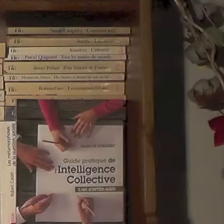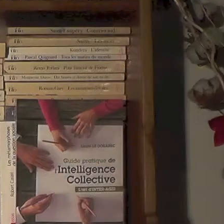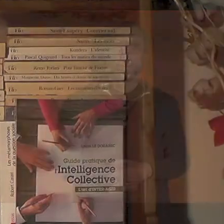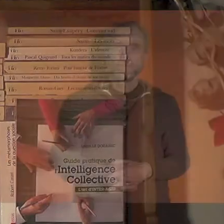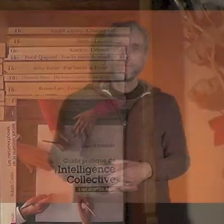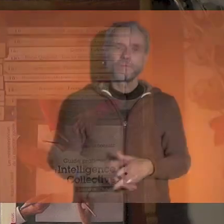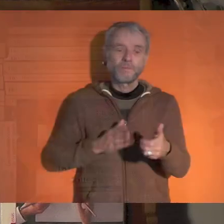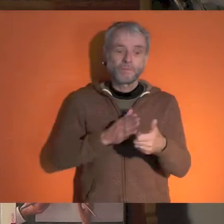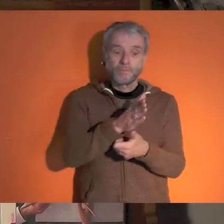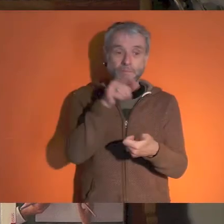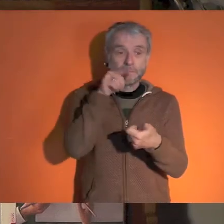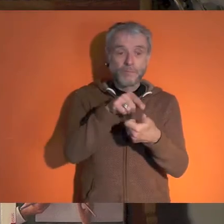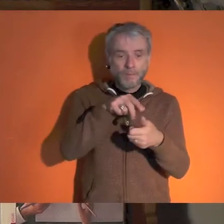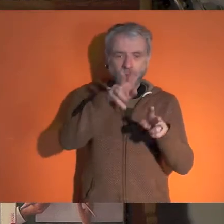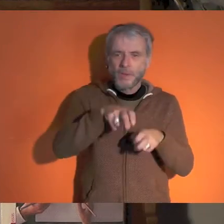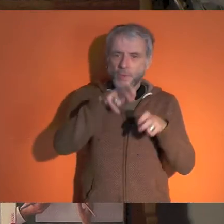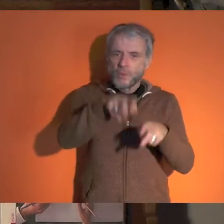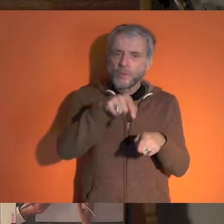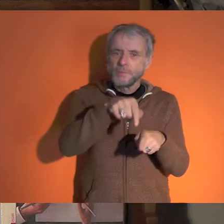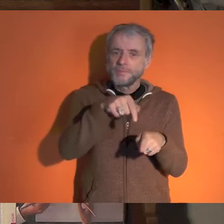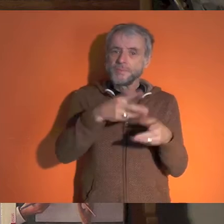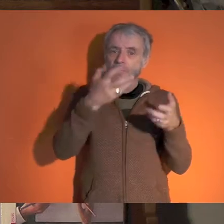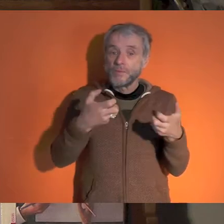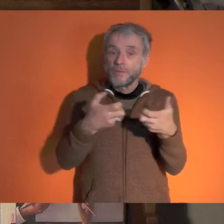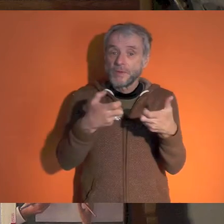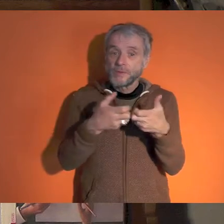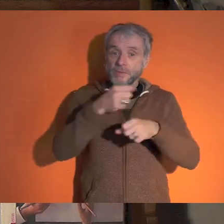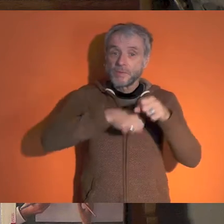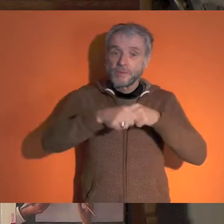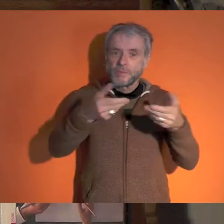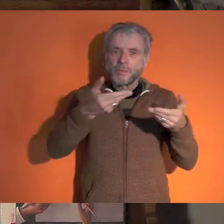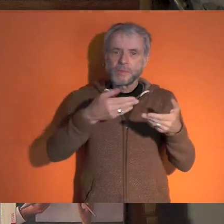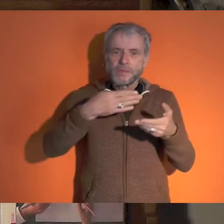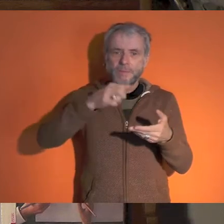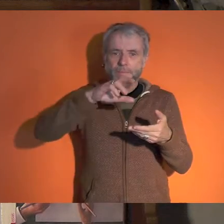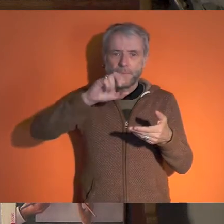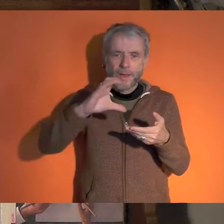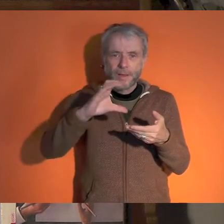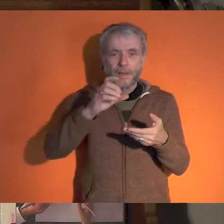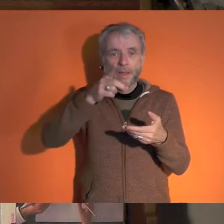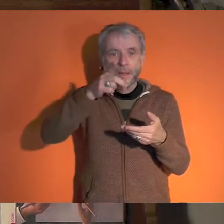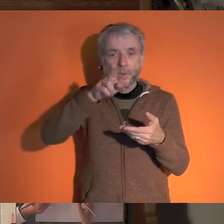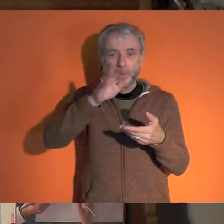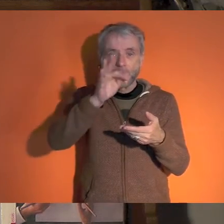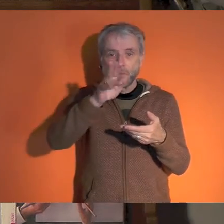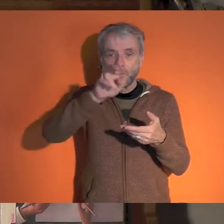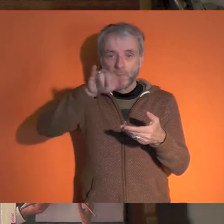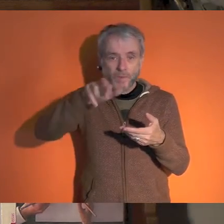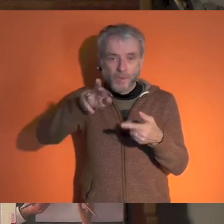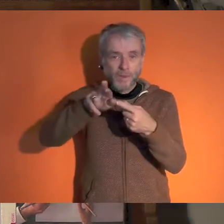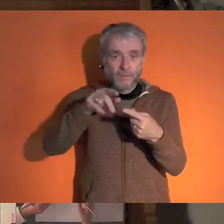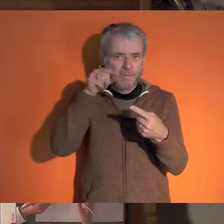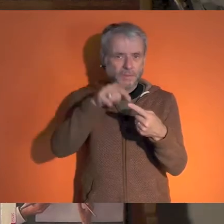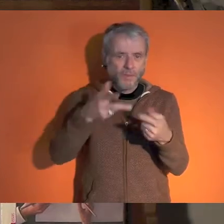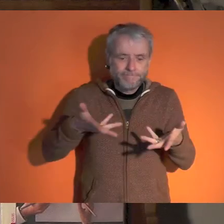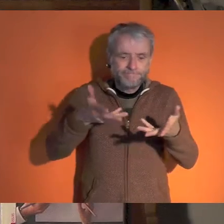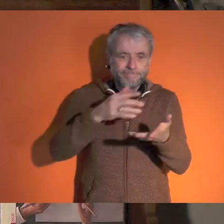Sur l'agriculture, nous souhaitons porter, par exemple, la proposition de Marc Dufumier qui incite